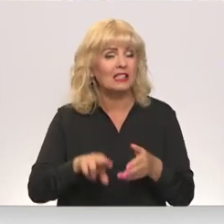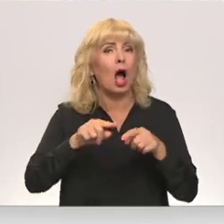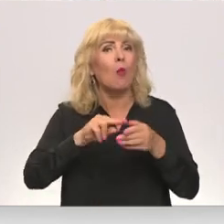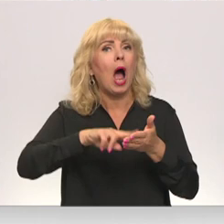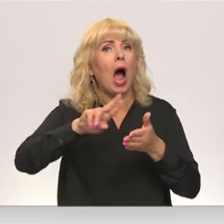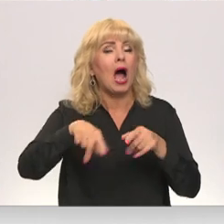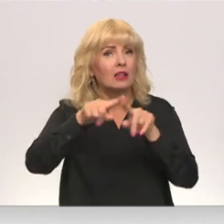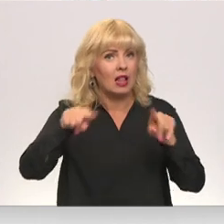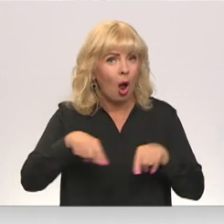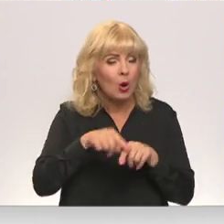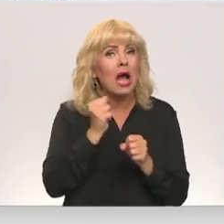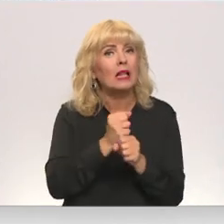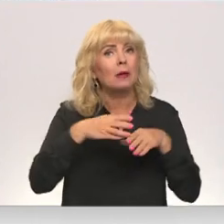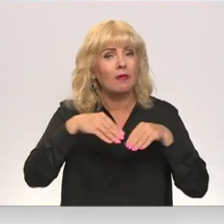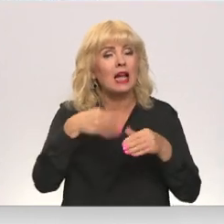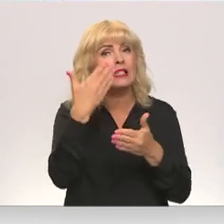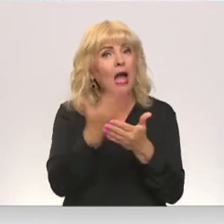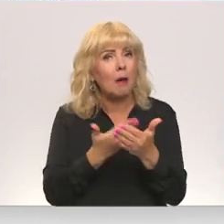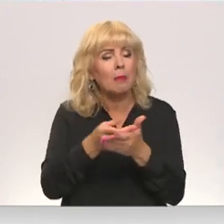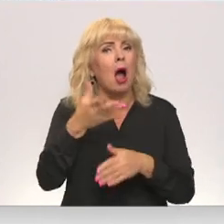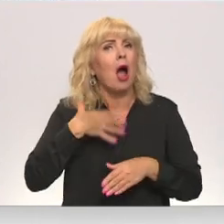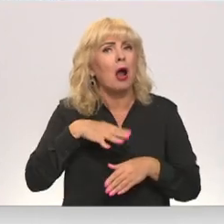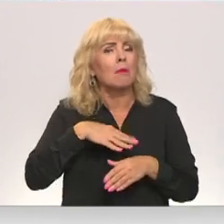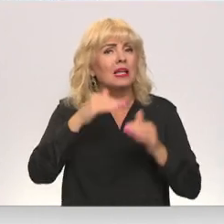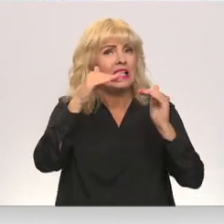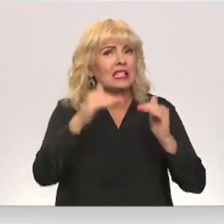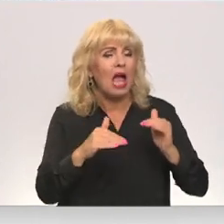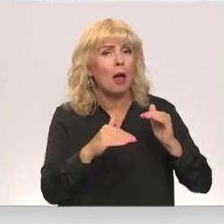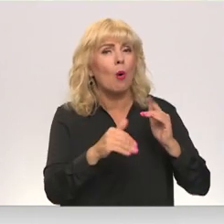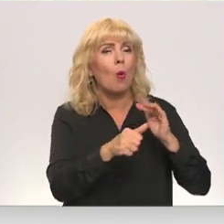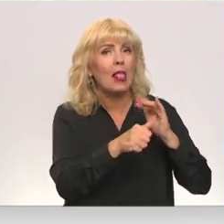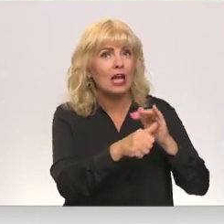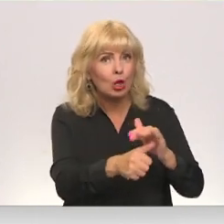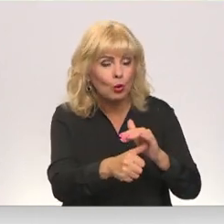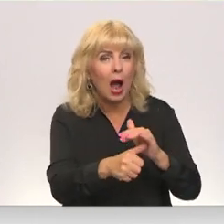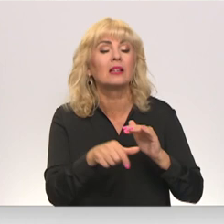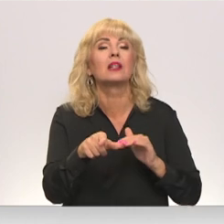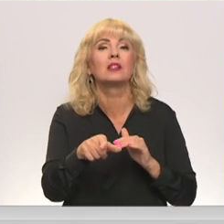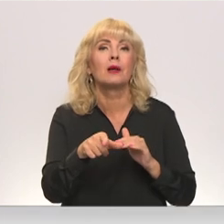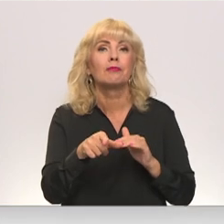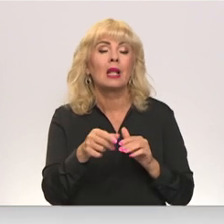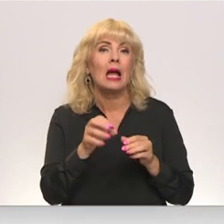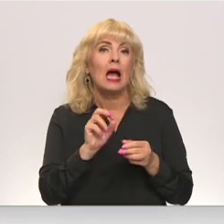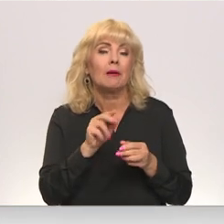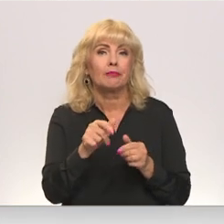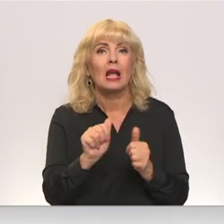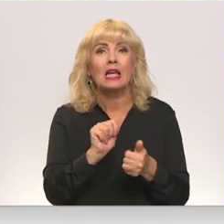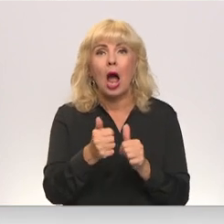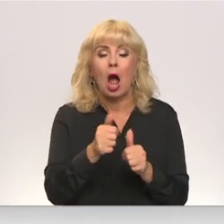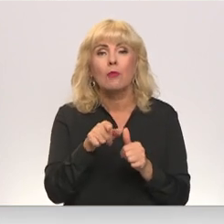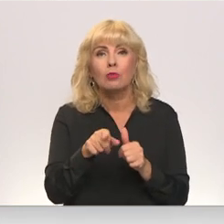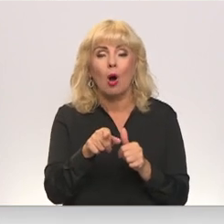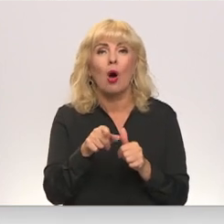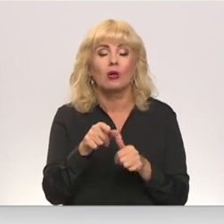veicējiem bija jāpamato šādu zemu lidojumu nepieciešamība. Konkrētais gaiskuģi operātors eksploatants ir īpaši